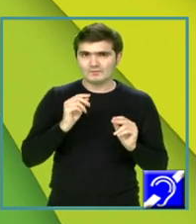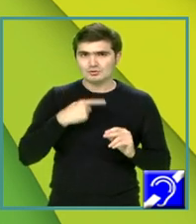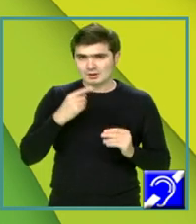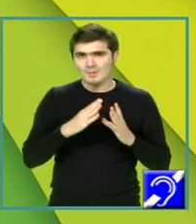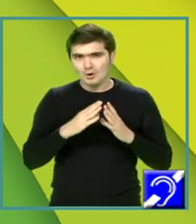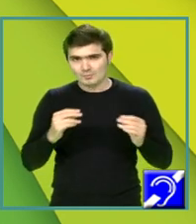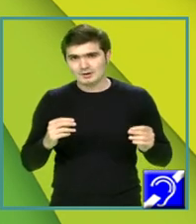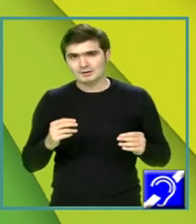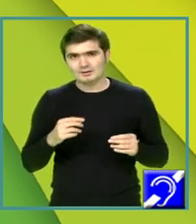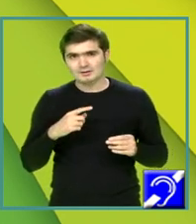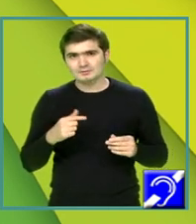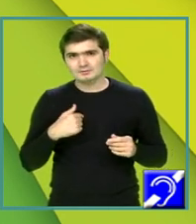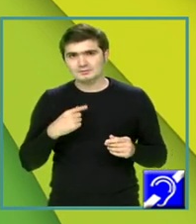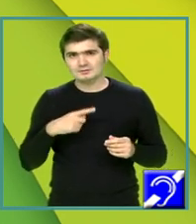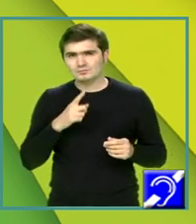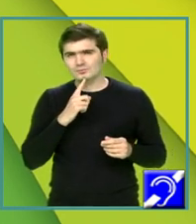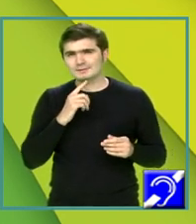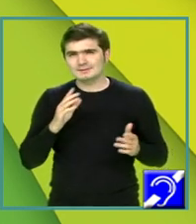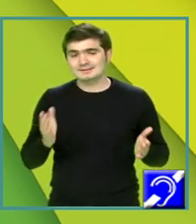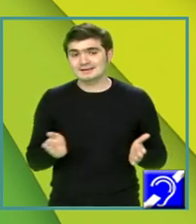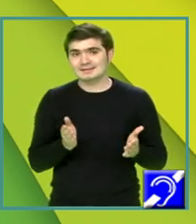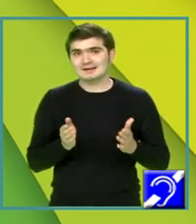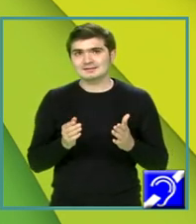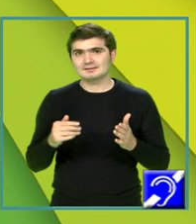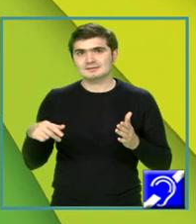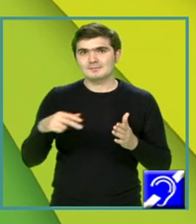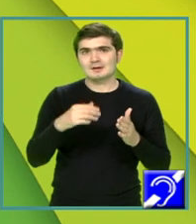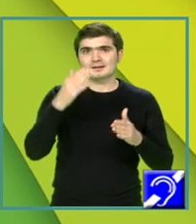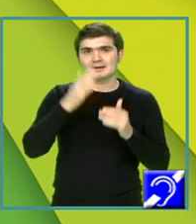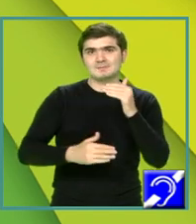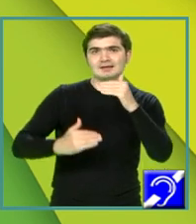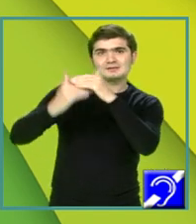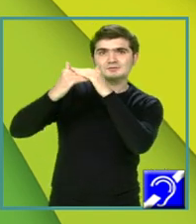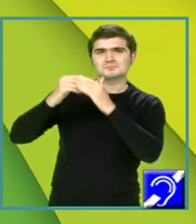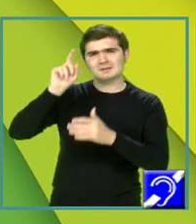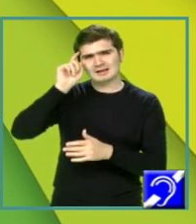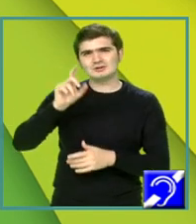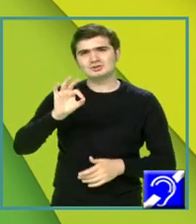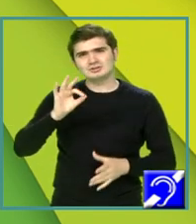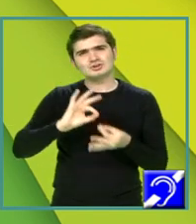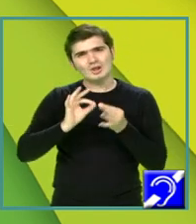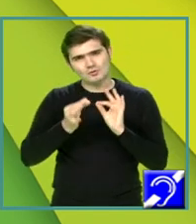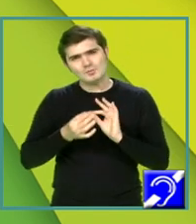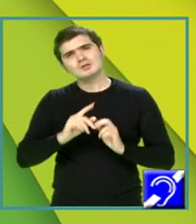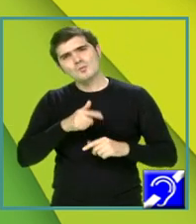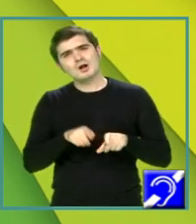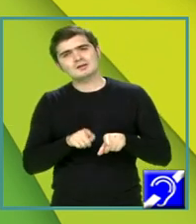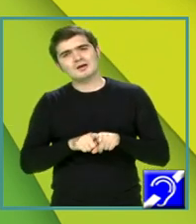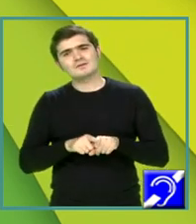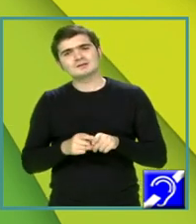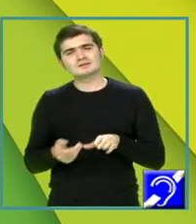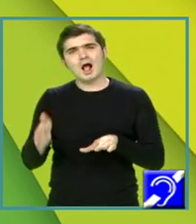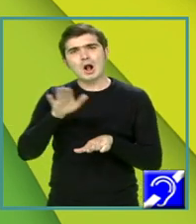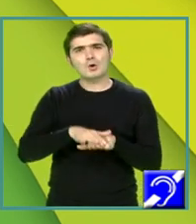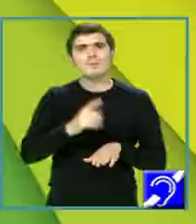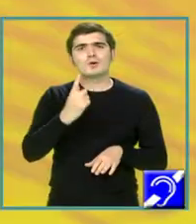sunt ușor tentată să merg spre limita superioară, cred că 50 de cuvinte ar cuprinde un răspuns